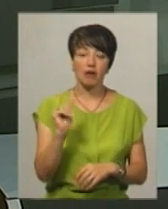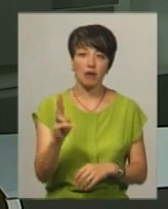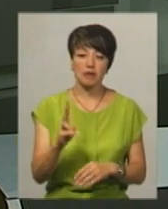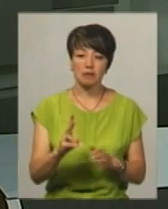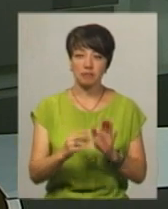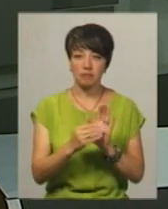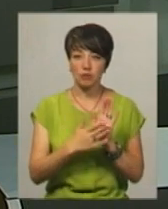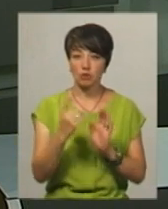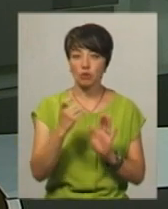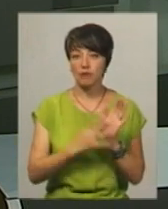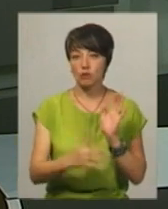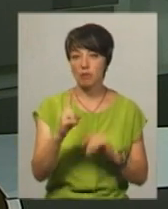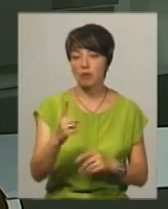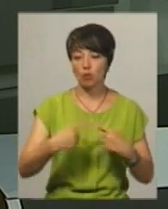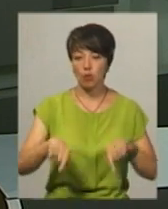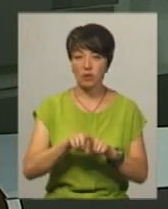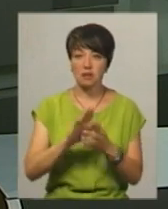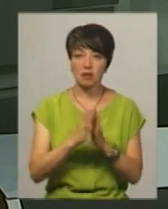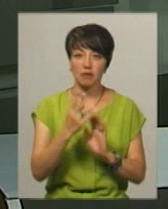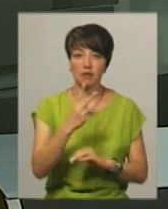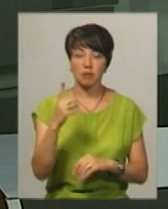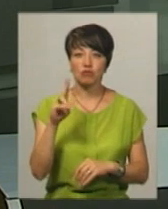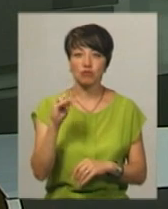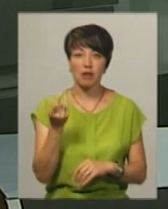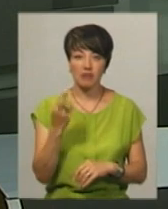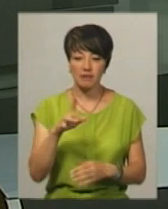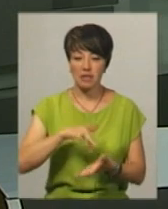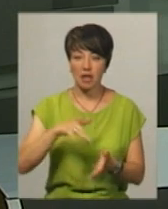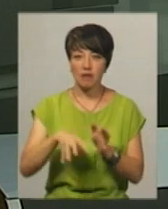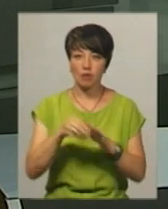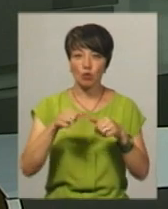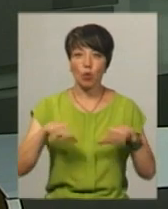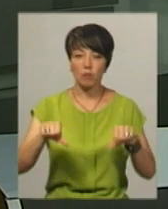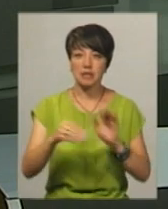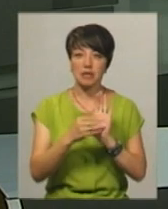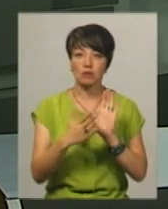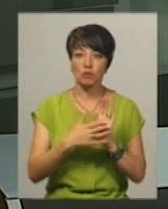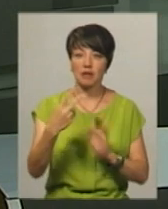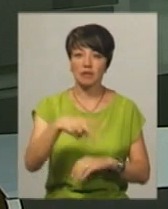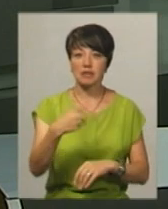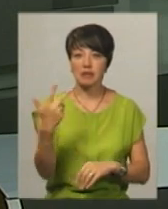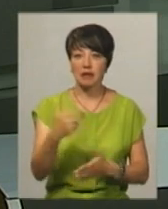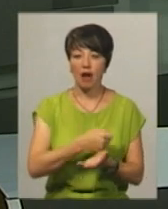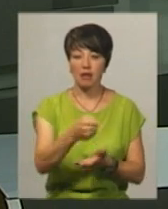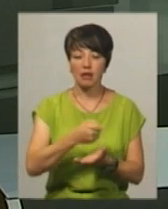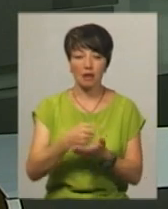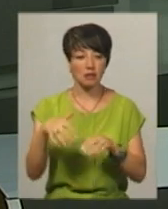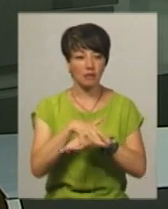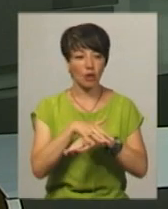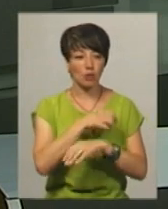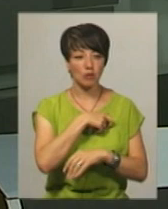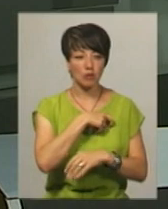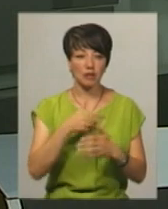йдуть за 191-м округом. Станом на 21 червня у Центральній виборчій комісії зареєстровано 23 кандидати у народні